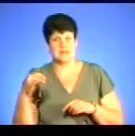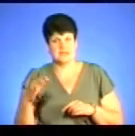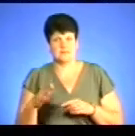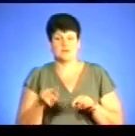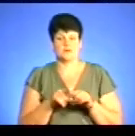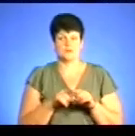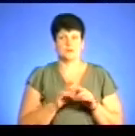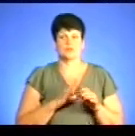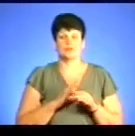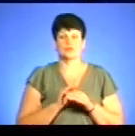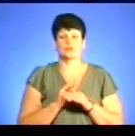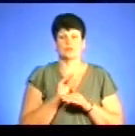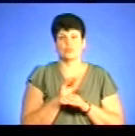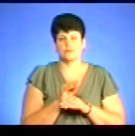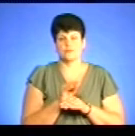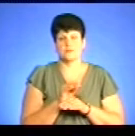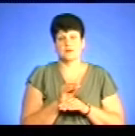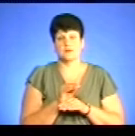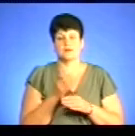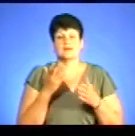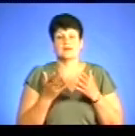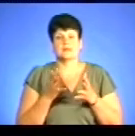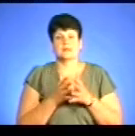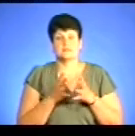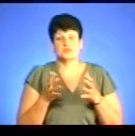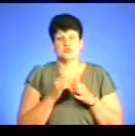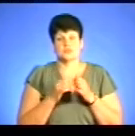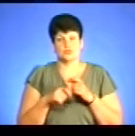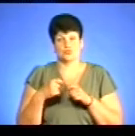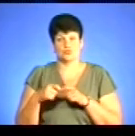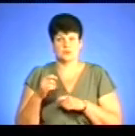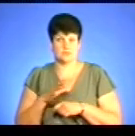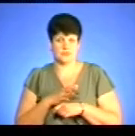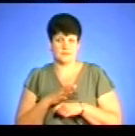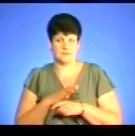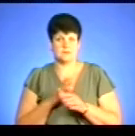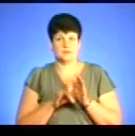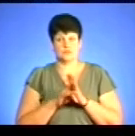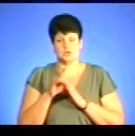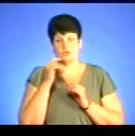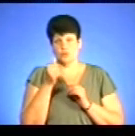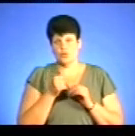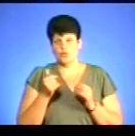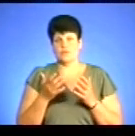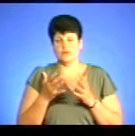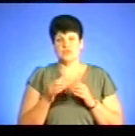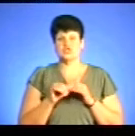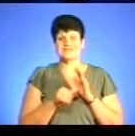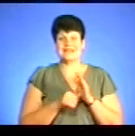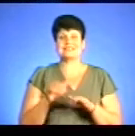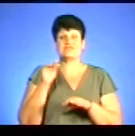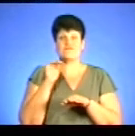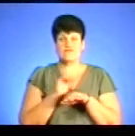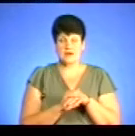доповнити, щоб було запитання, які найчастіше порушення бувають. Скажімо так, з початку року встановлено 16 фактів